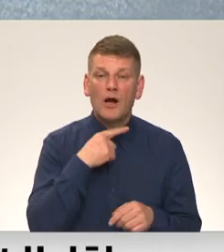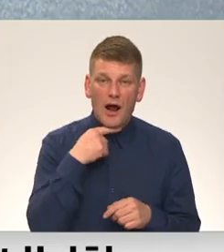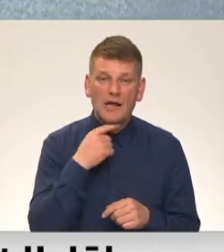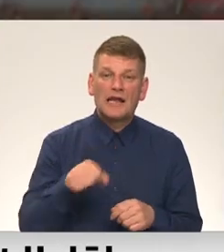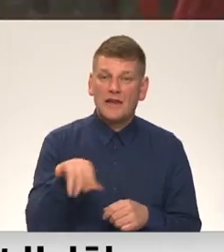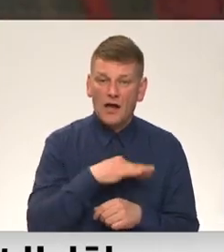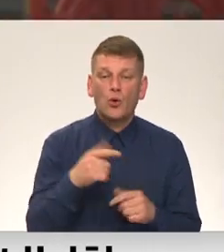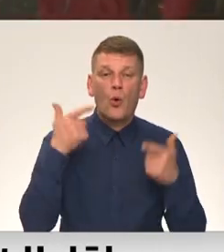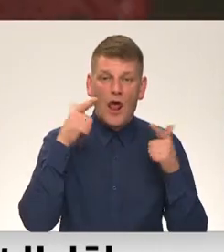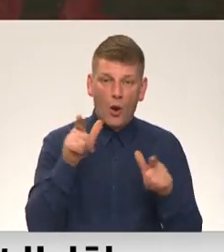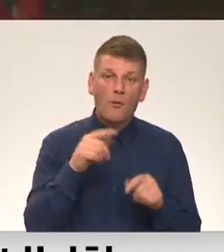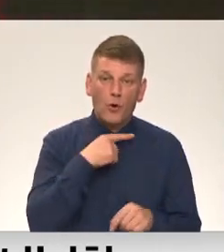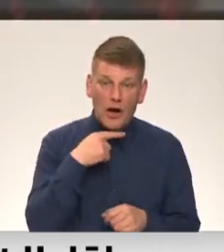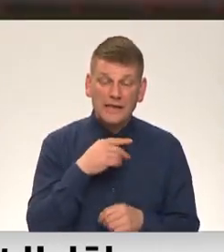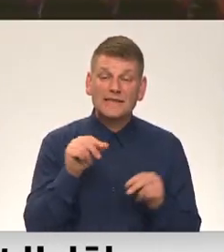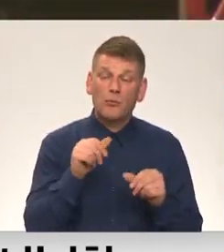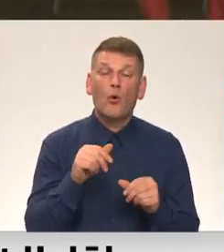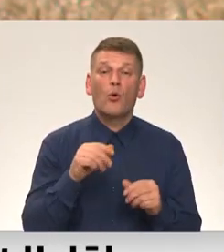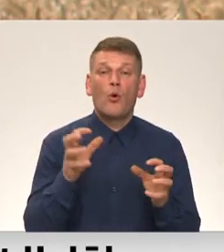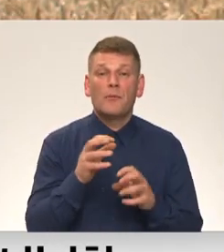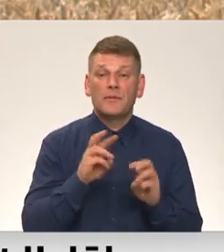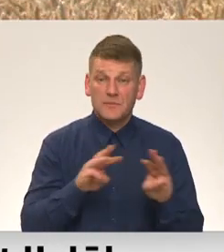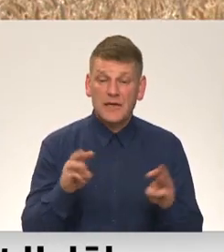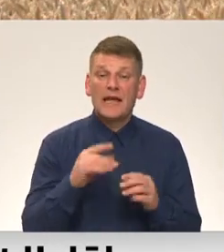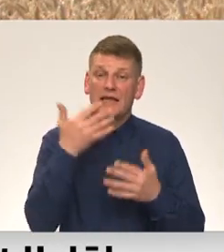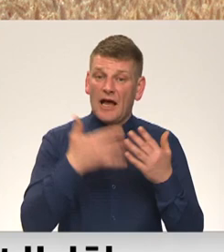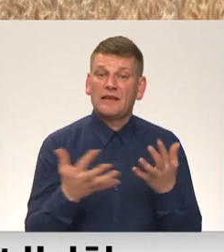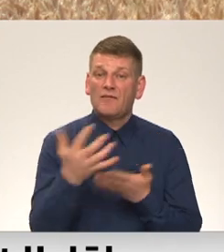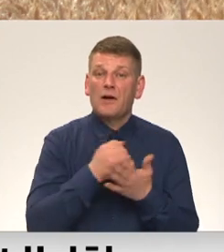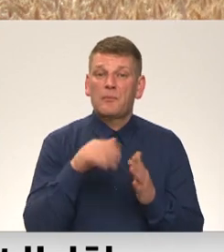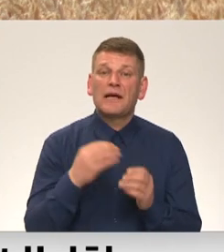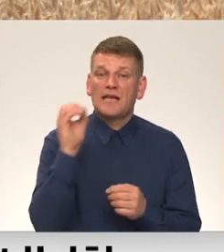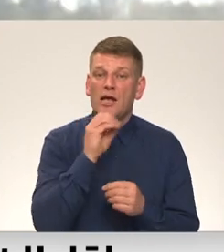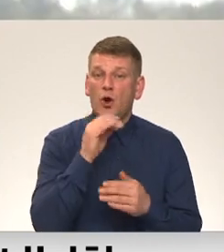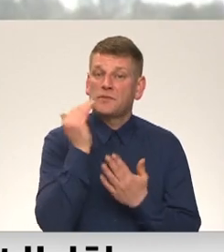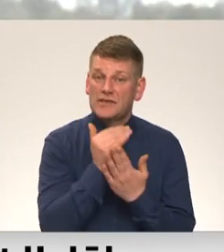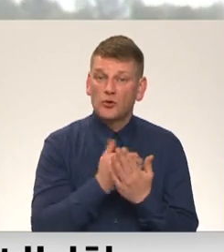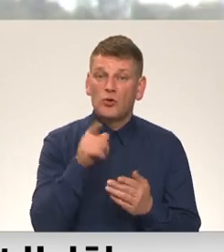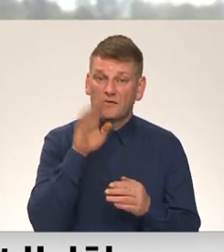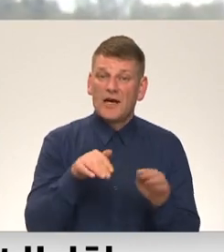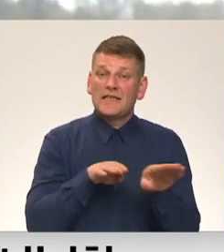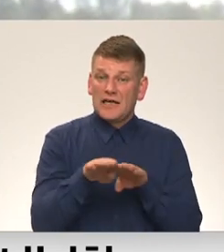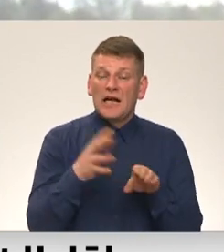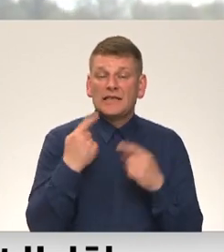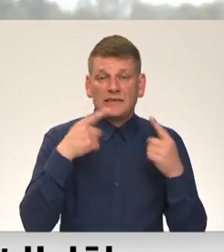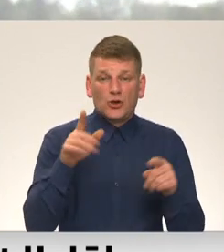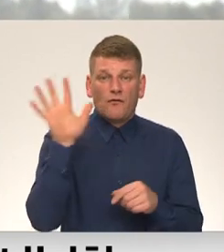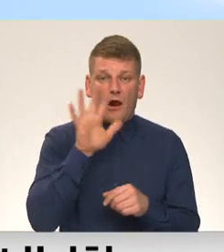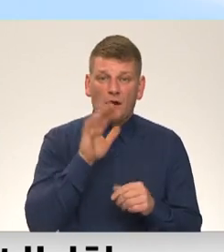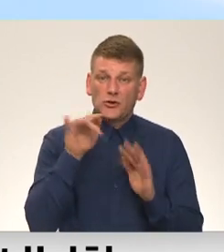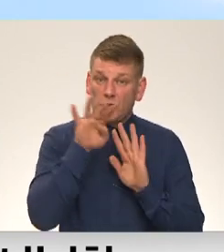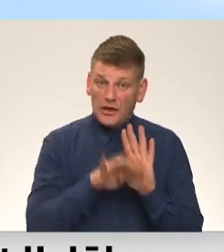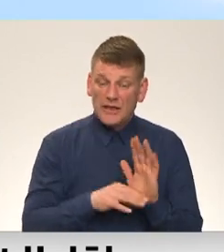lielupgaļa. Zemkopības ministrijā norāda, ka dati vāgti pēc Eiropas standartiem. Tos varēs salīdzināt ar citu valstu datiem.